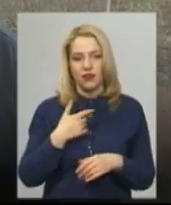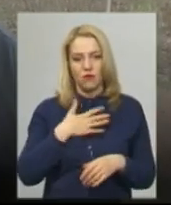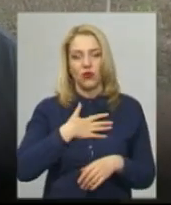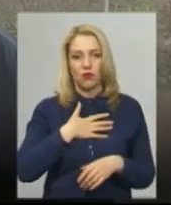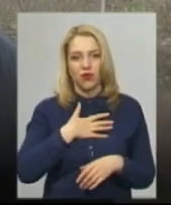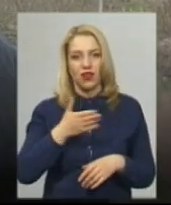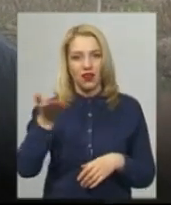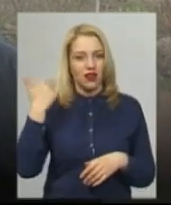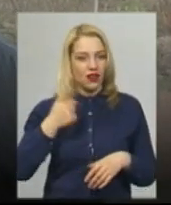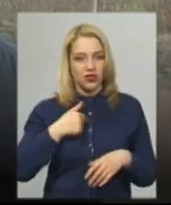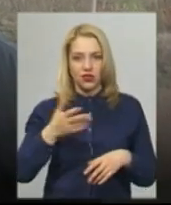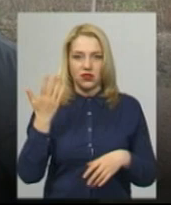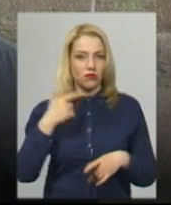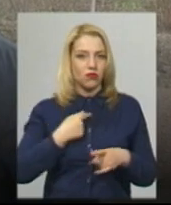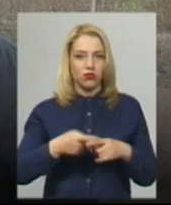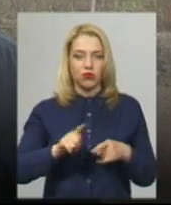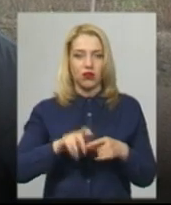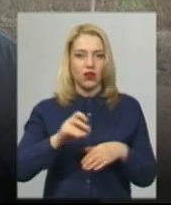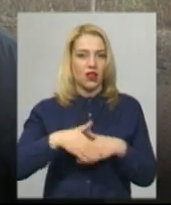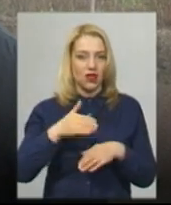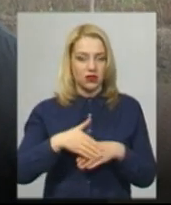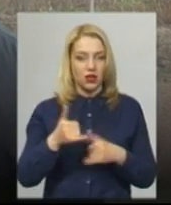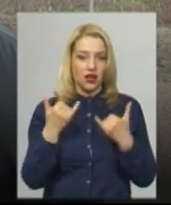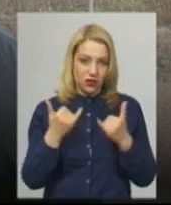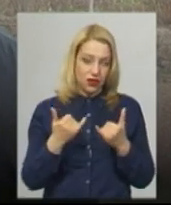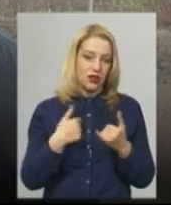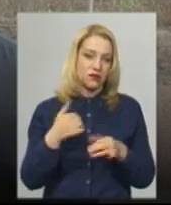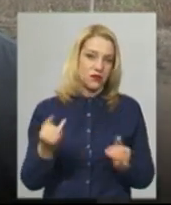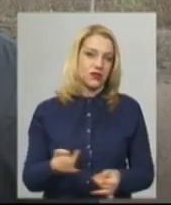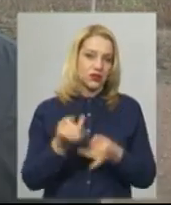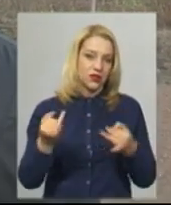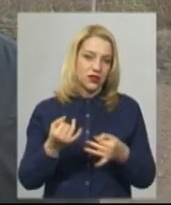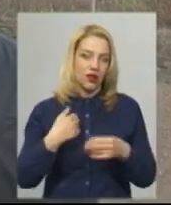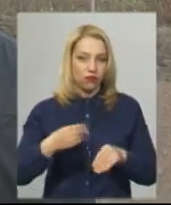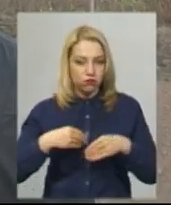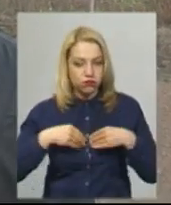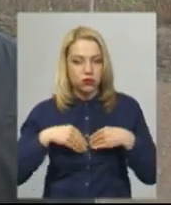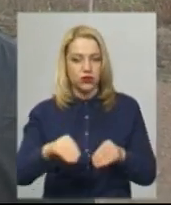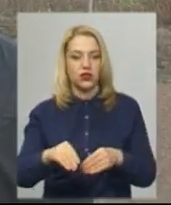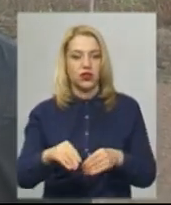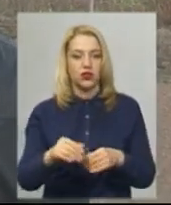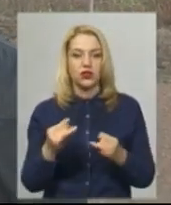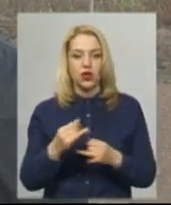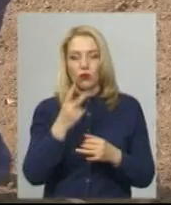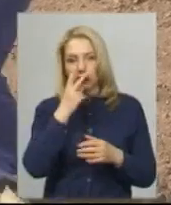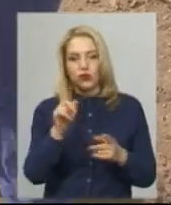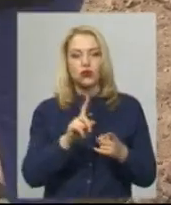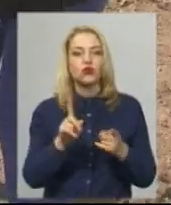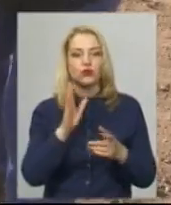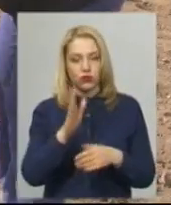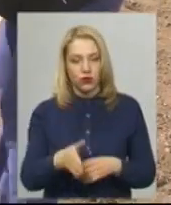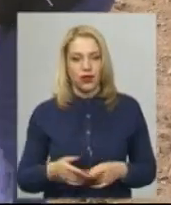полюбила, бо раніше це для мене катрога була, а так цікаво. Цікаво посадити, цікаво подивитися, що з цього буде.